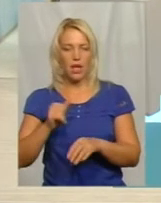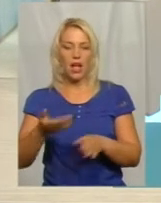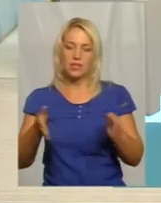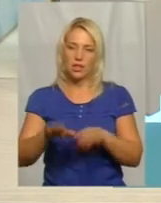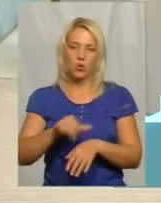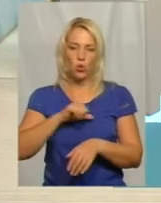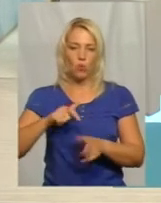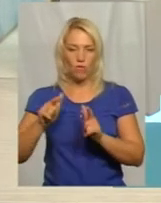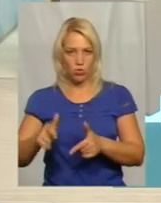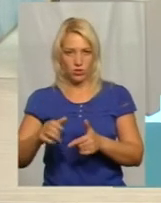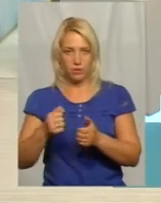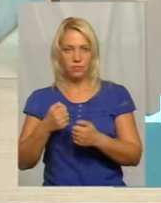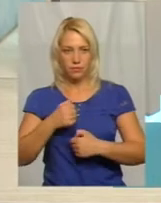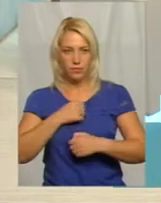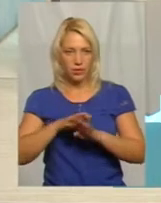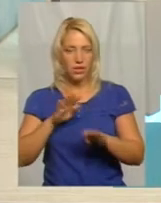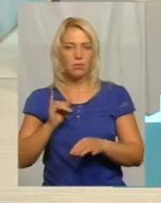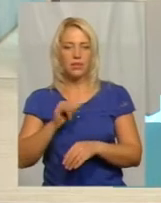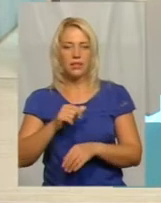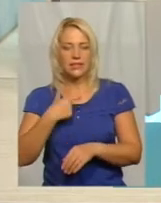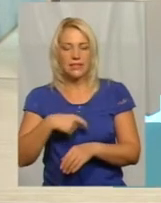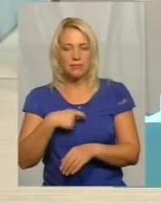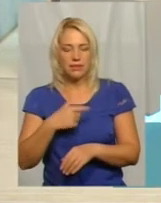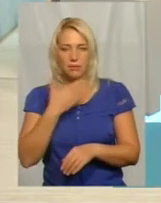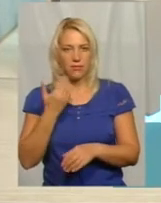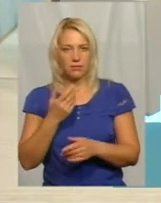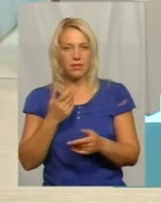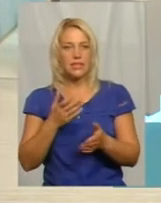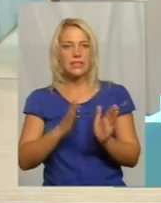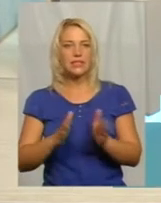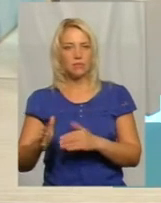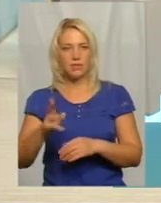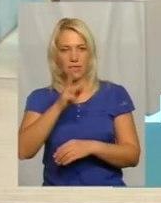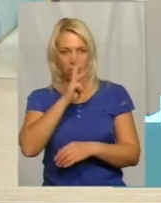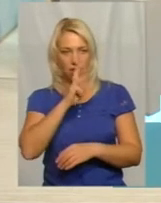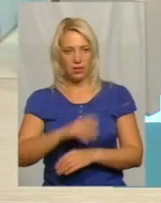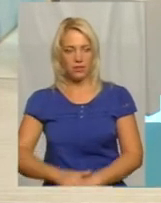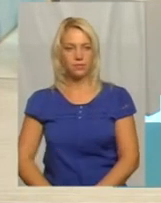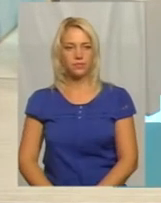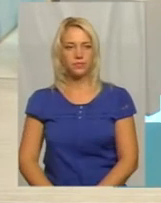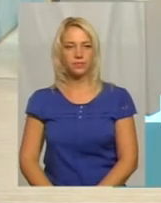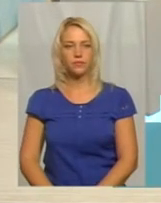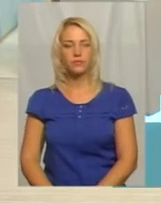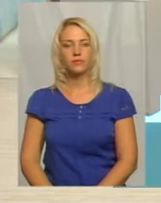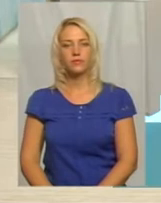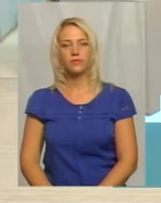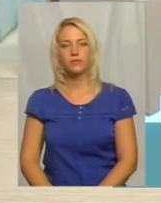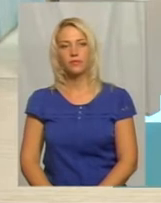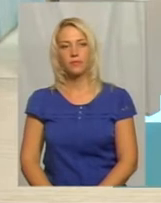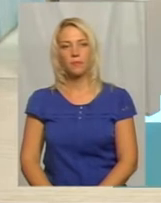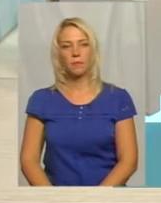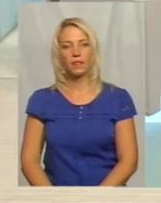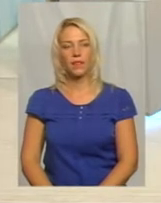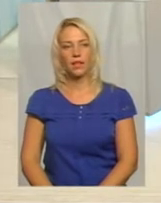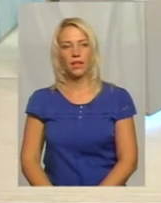самим позбавляючи себе стабільної зарплати, наприклад. Я прошу вас, пан Андрій. Ми